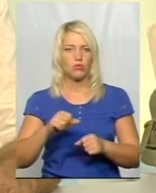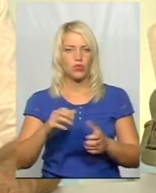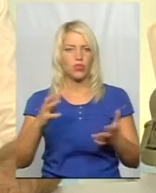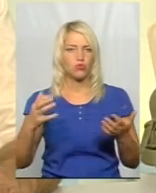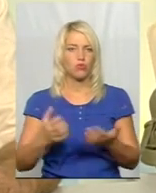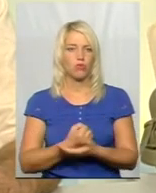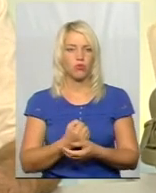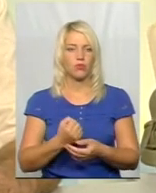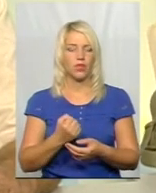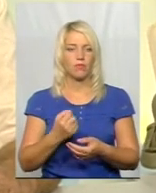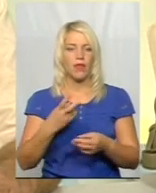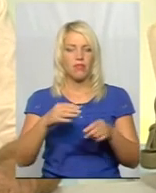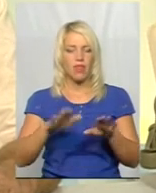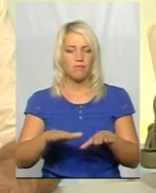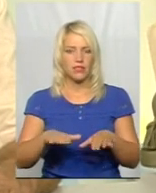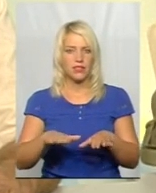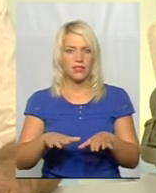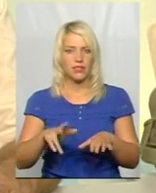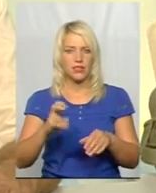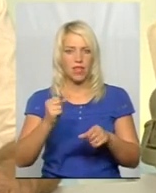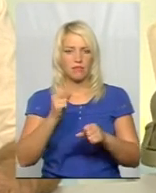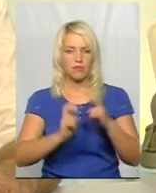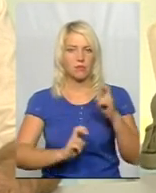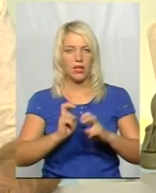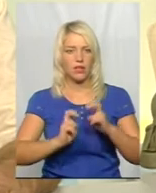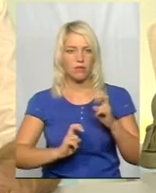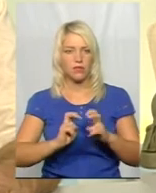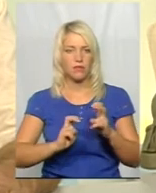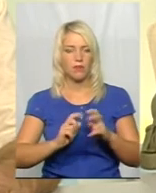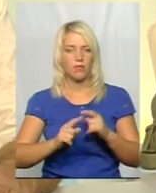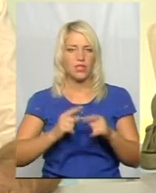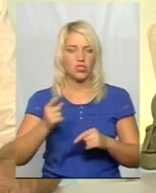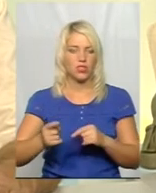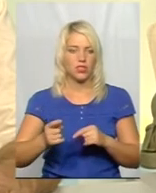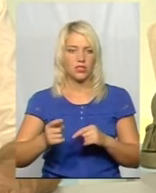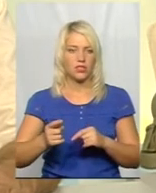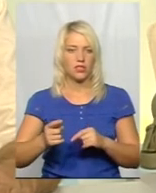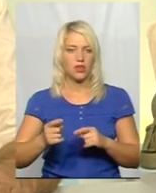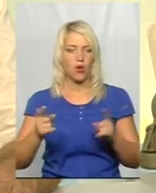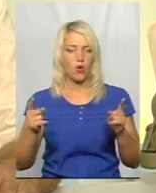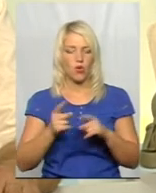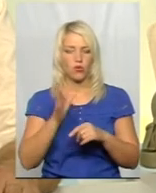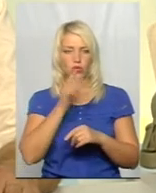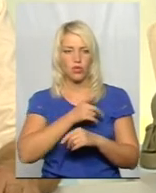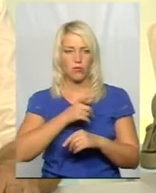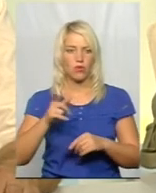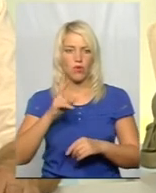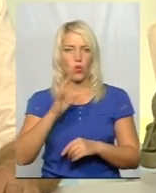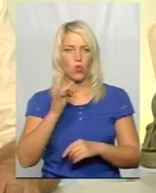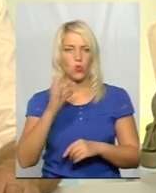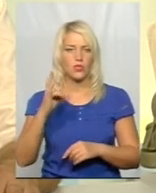мабуть, безпосередньо на тому чи іншому підприємстві через короткотермінові курси,